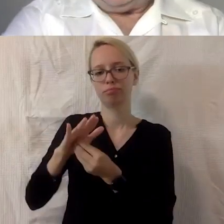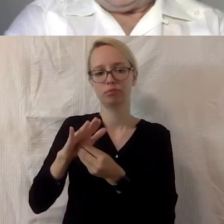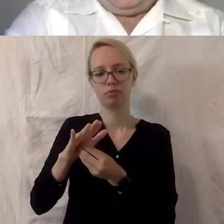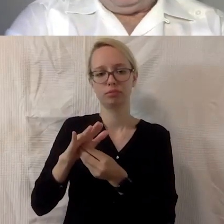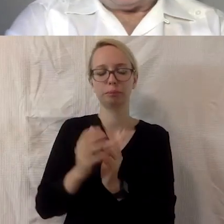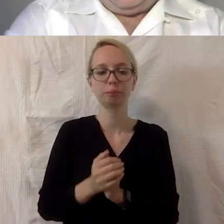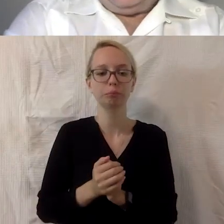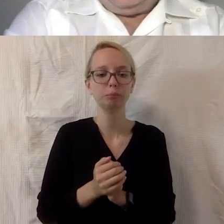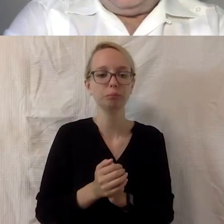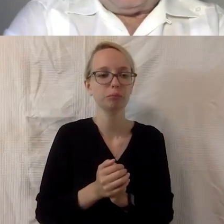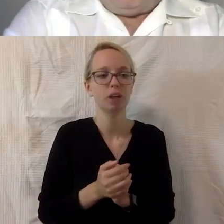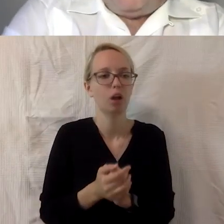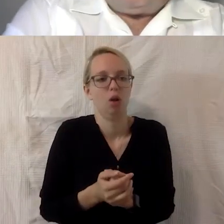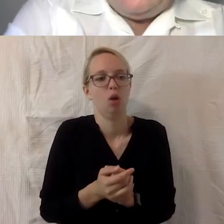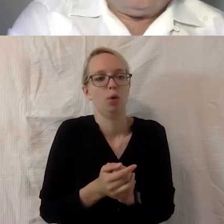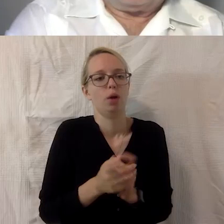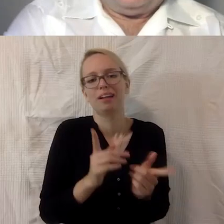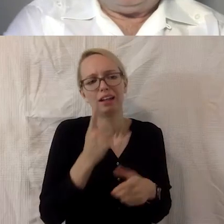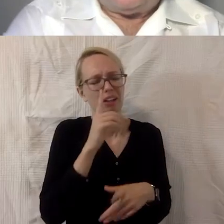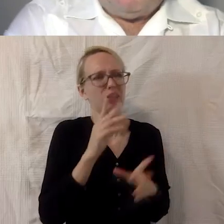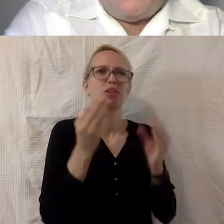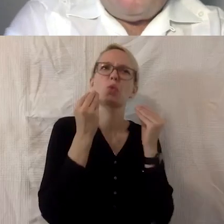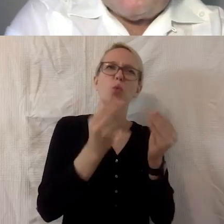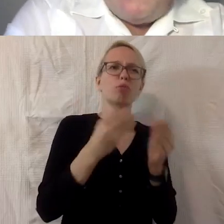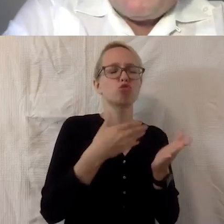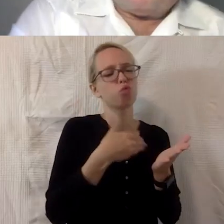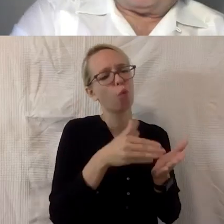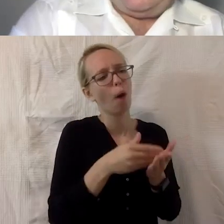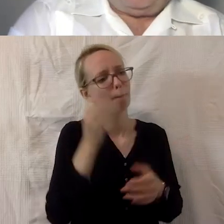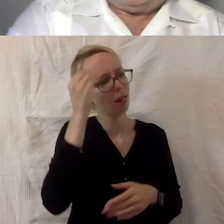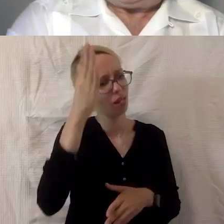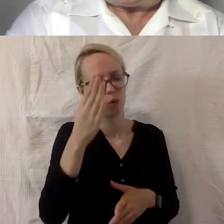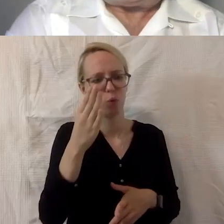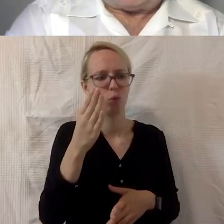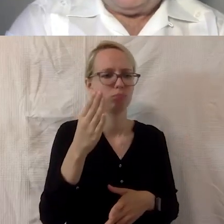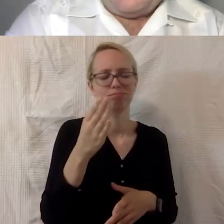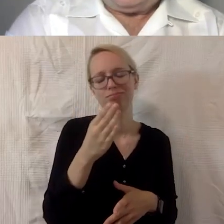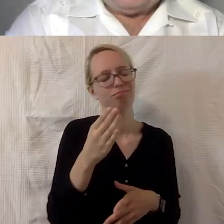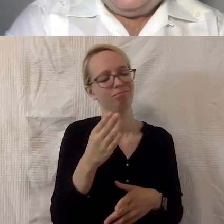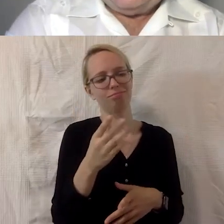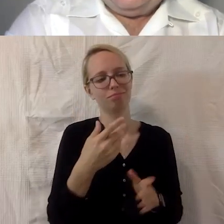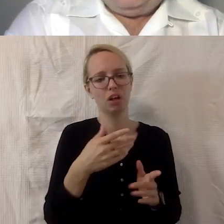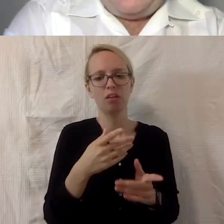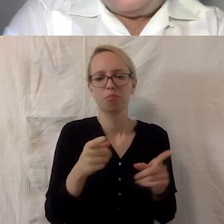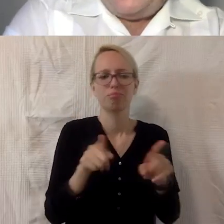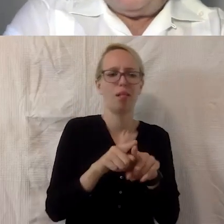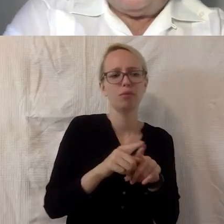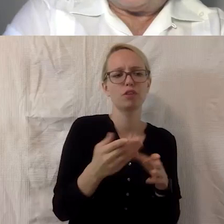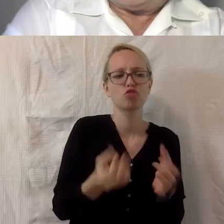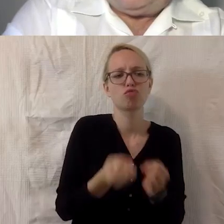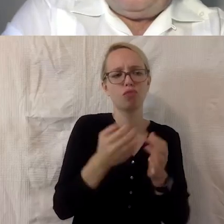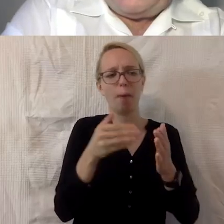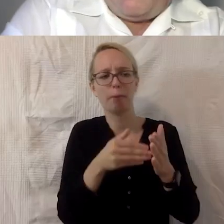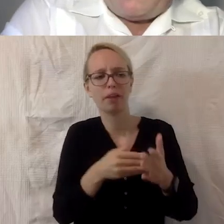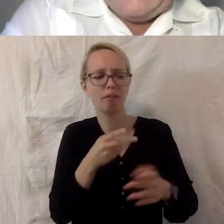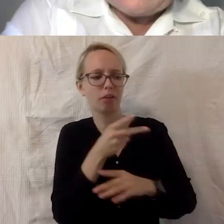Und es ist eben jetzt keine Fortbildung, die normalerweise Schwerbildungsvertretungen an Angedeihen angezeigt bekommen,